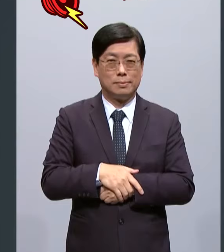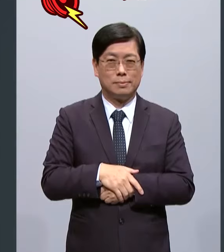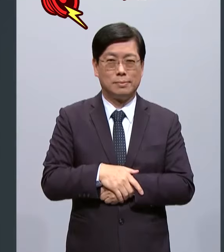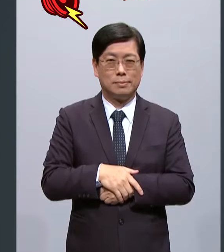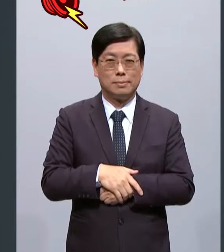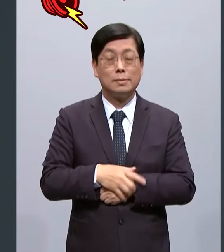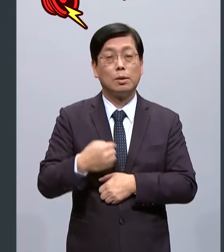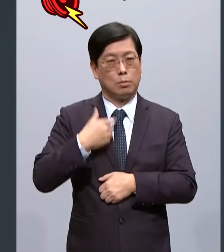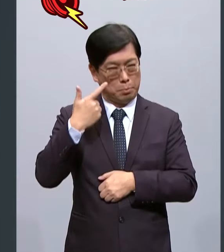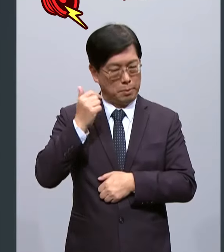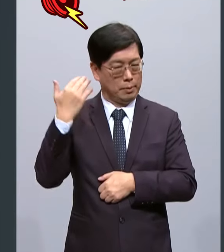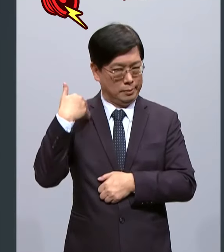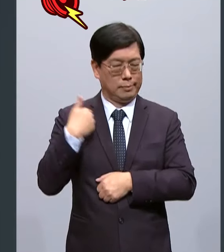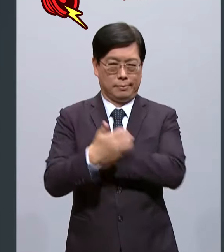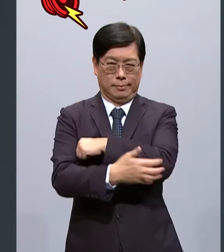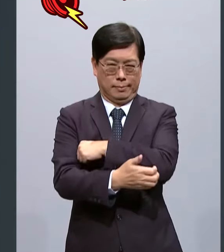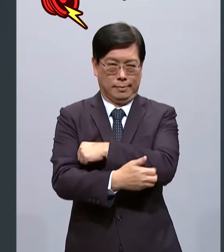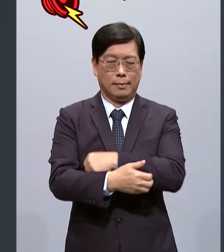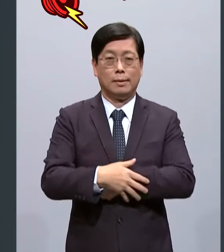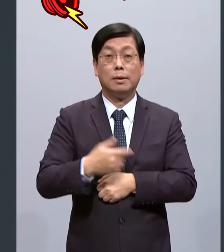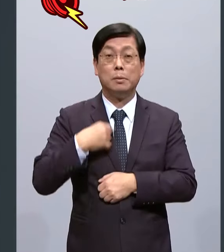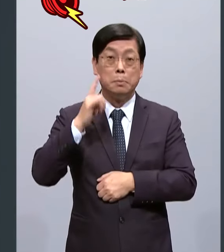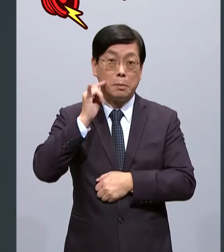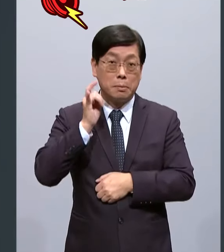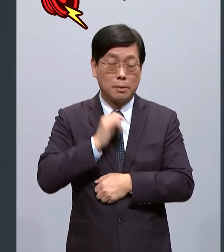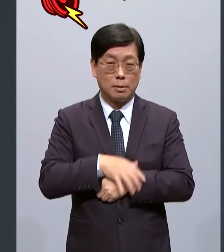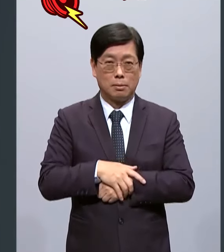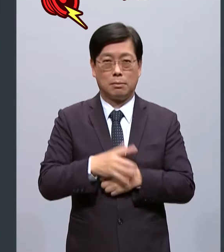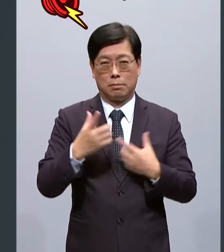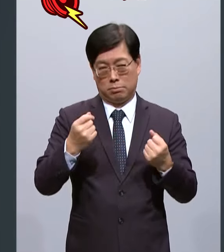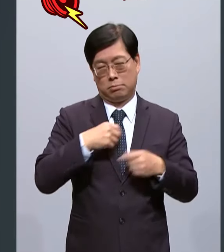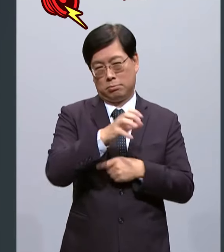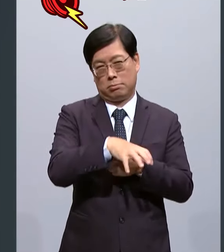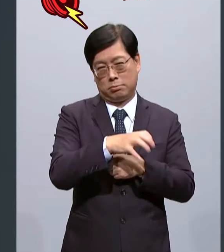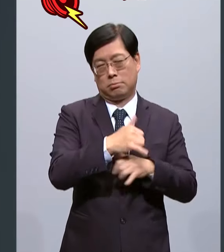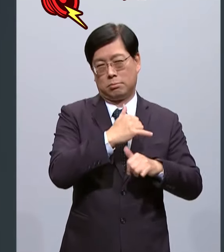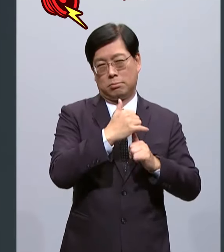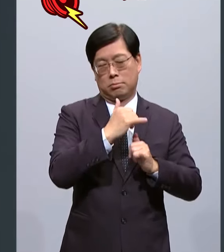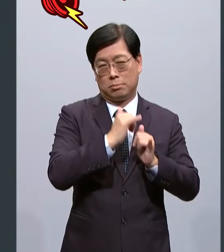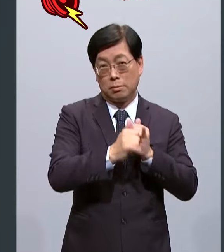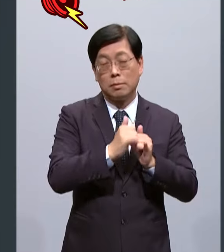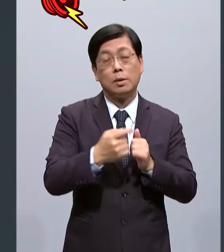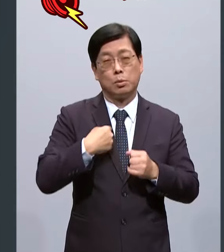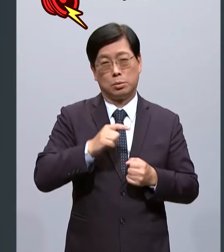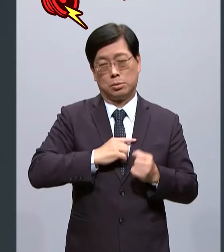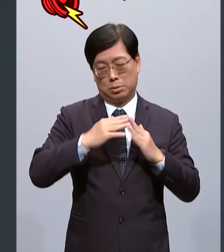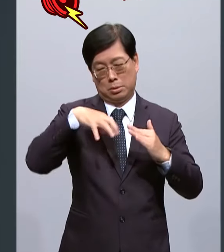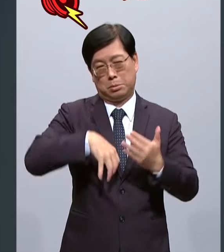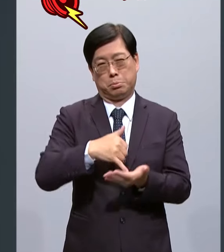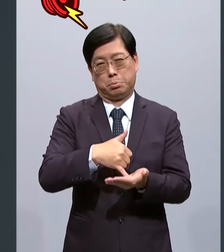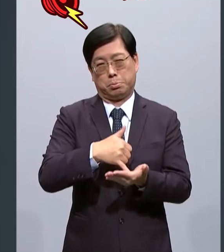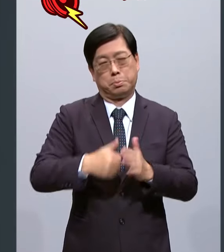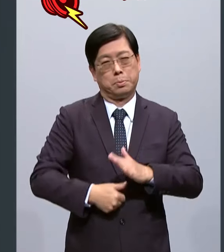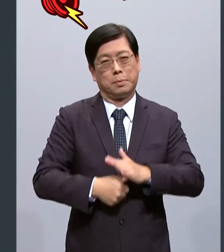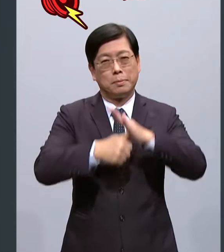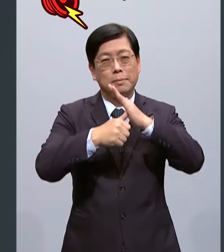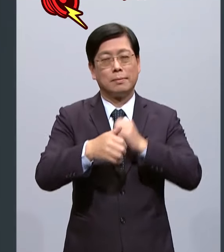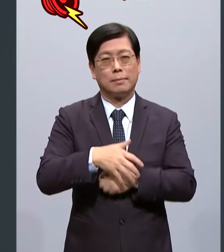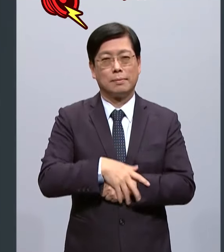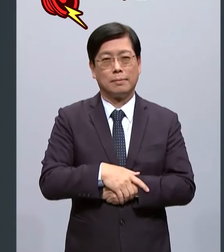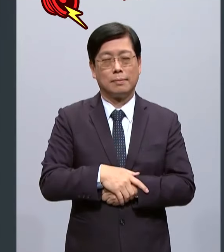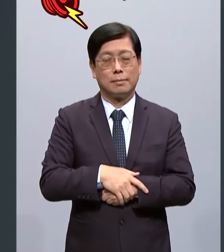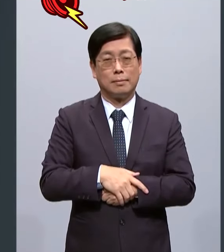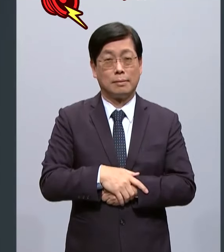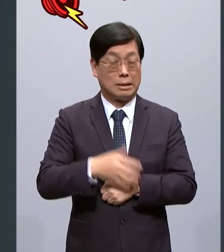我父亲是劳工我母亲来自农家我在弱势的家庭中长大所以